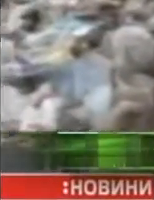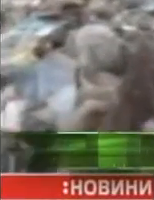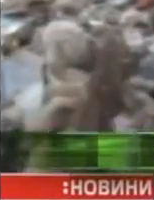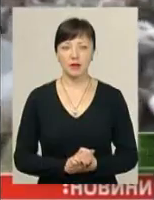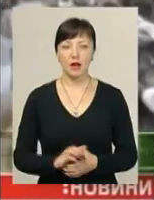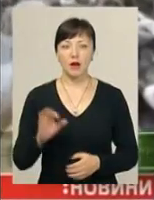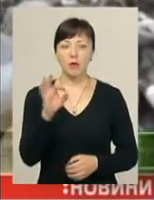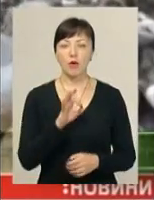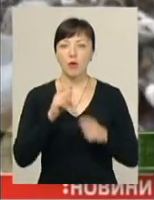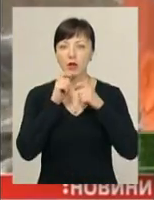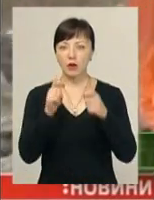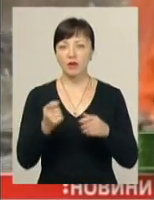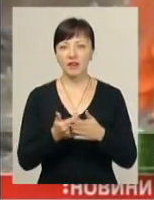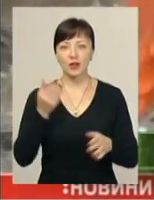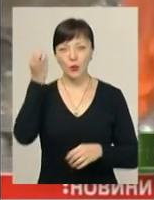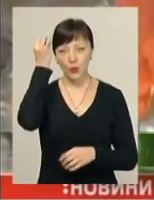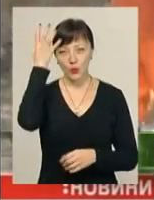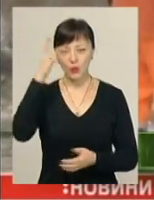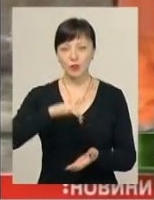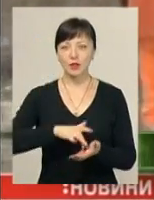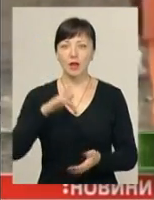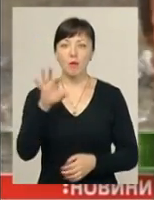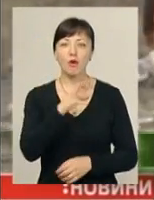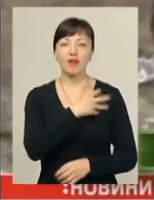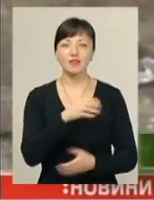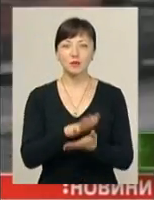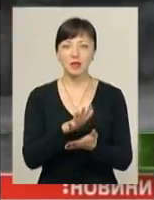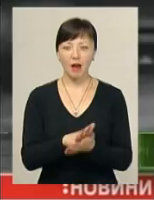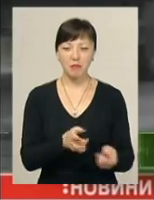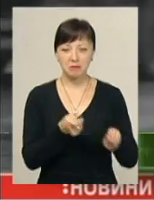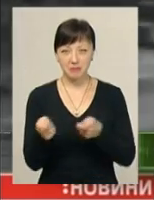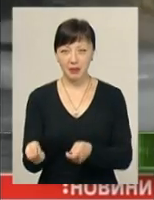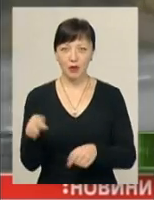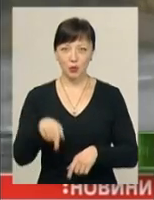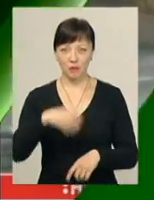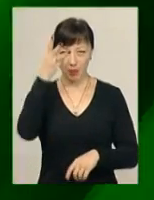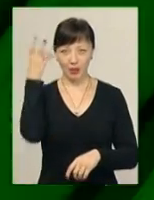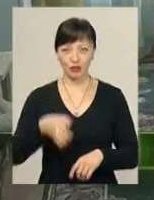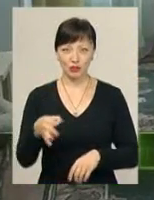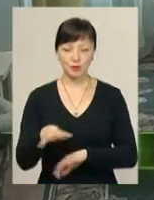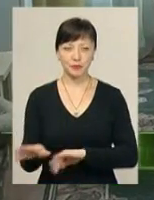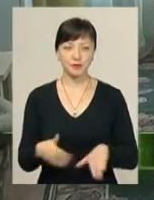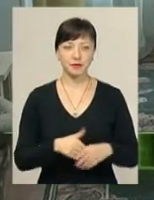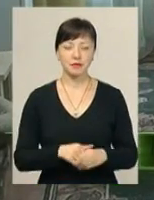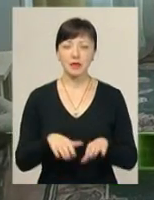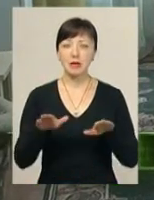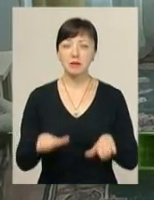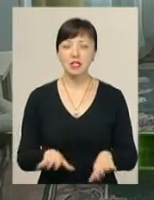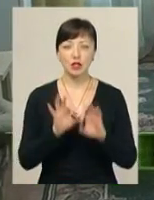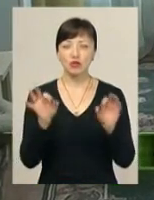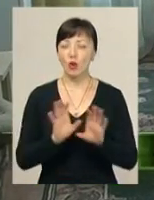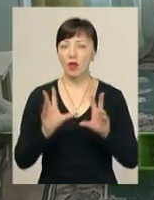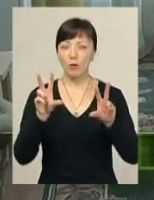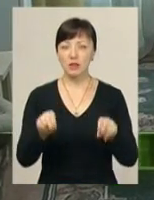Про подарунок від культурної столиці або про львівське сміття, яке домандрувало вже до Хмельниччини. Місце, де нічого не